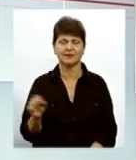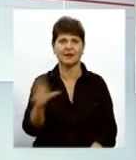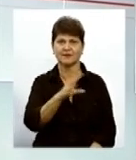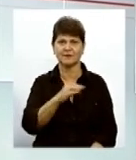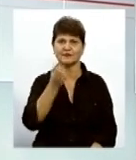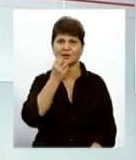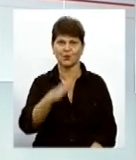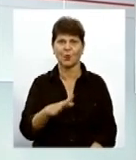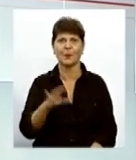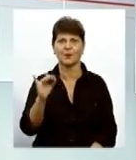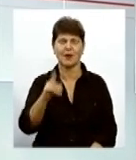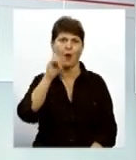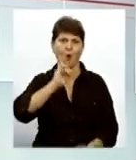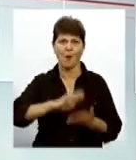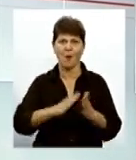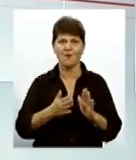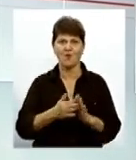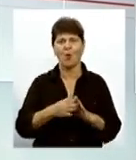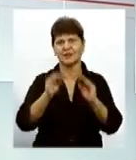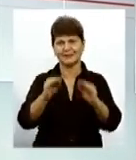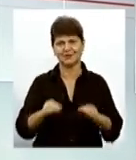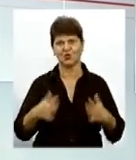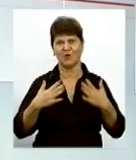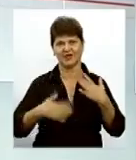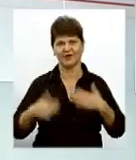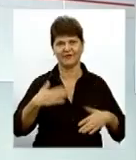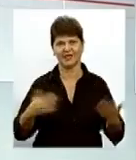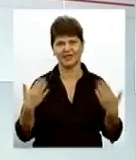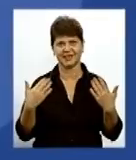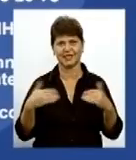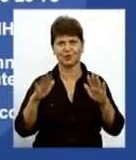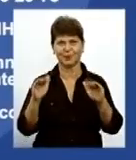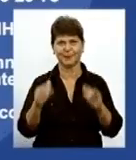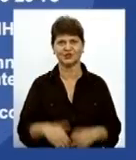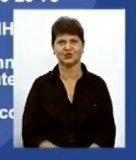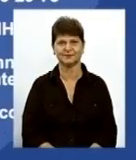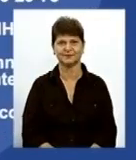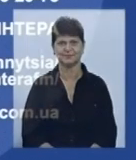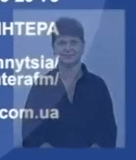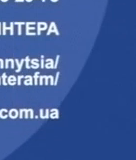все добре і комфортних та змістовних вихідних за